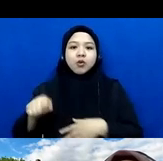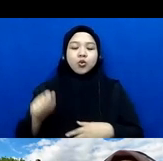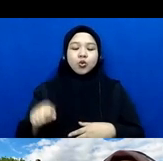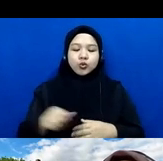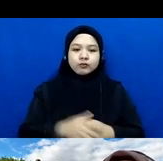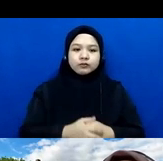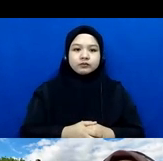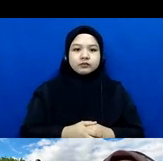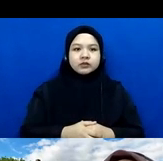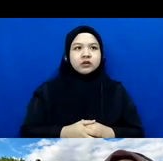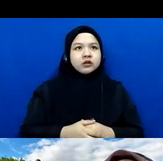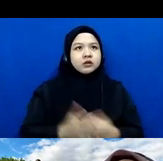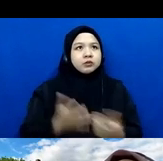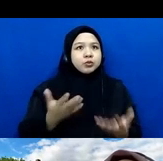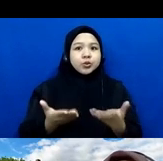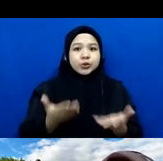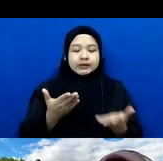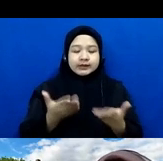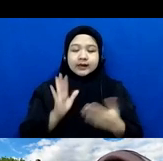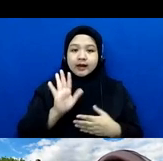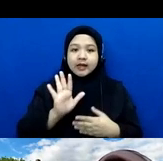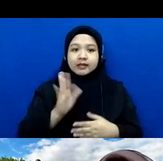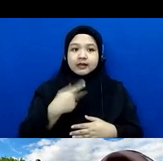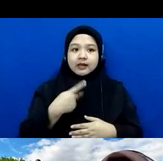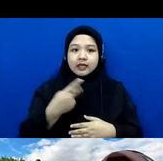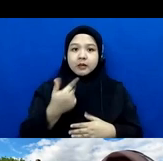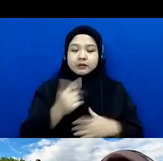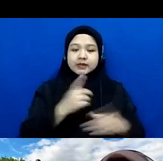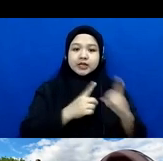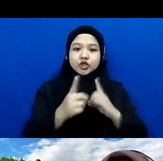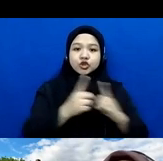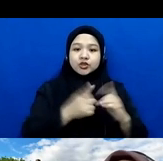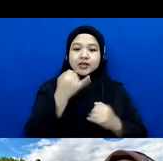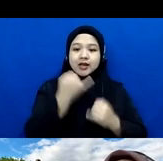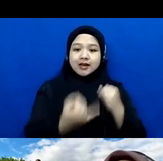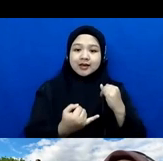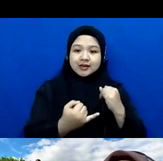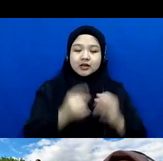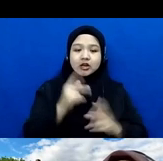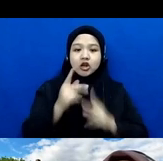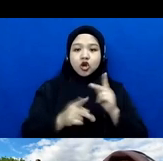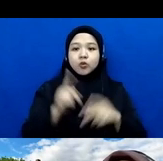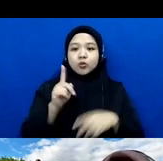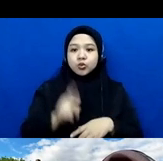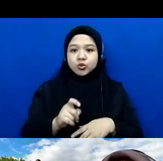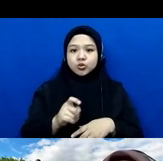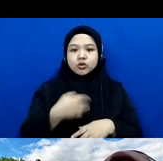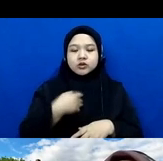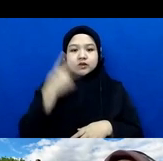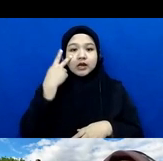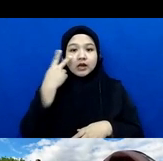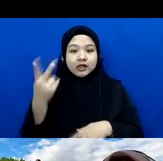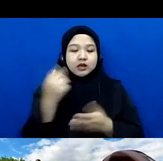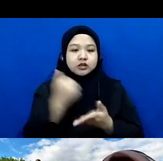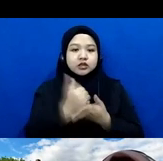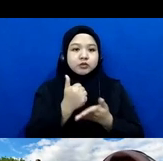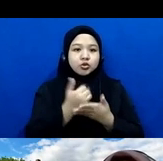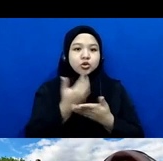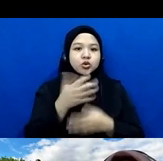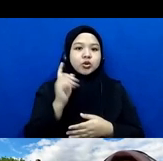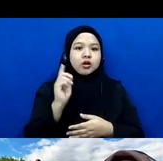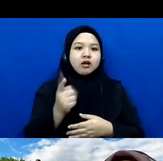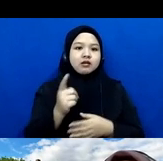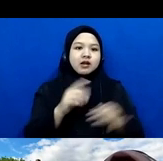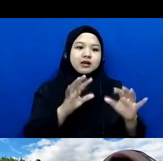kayaknya mungkin nanti bisa kita diskusikan di akhir jika diperlukan tapi saya lihat sudah ada sebetulnya di kelas-kelas